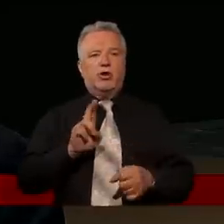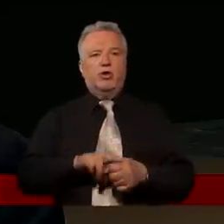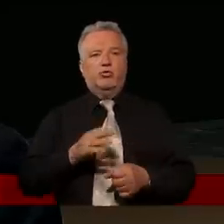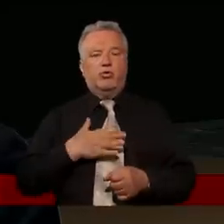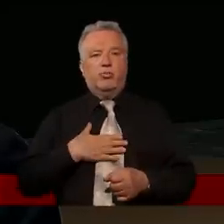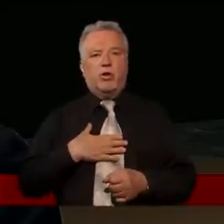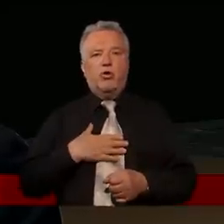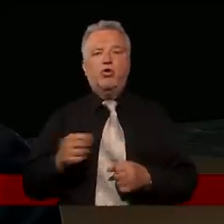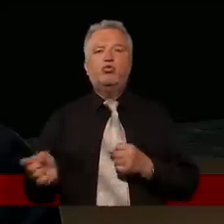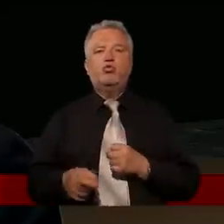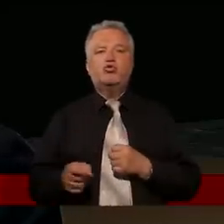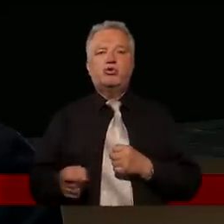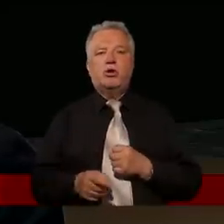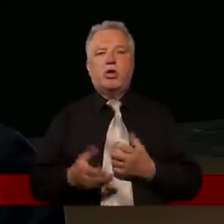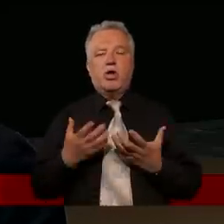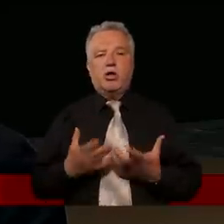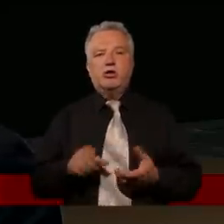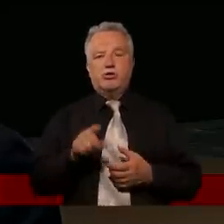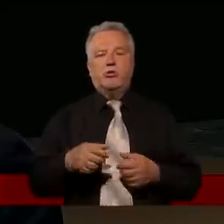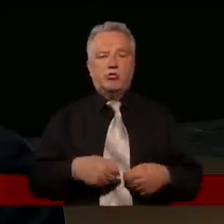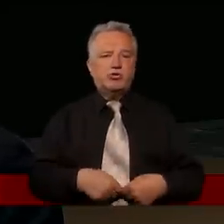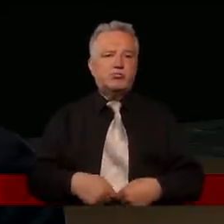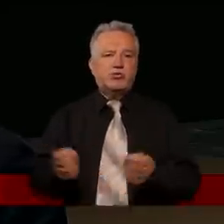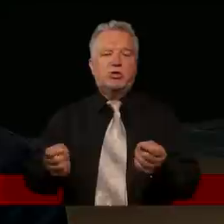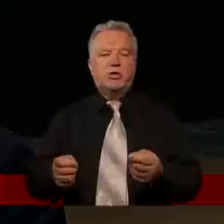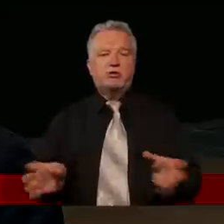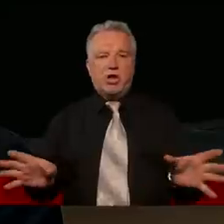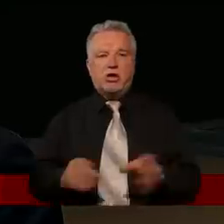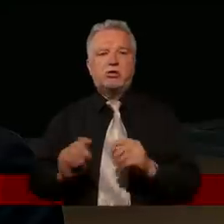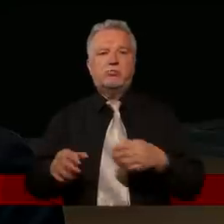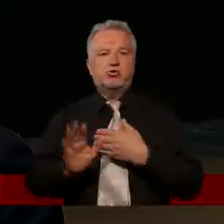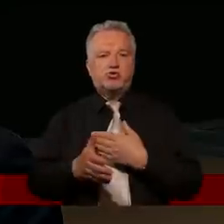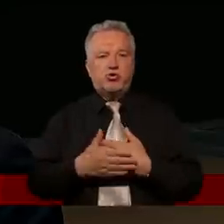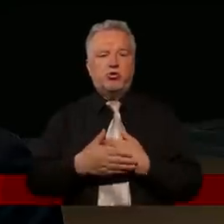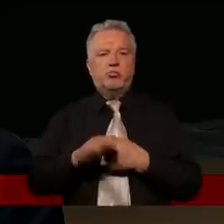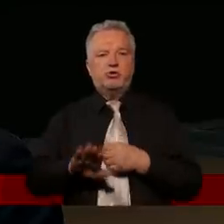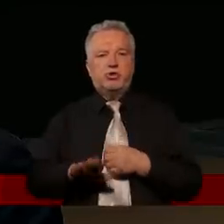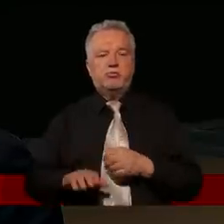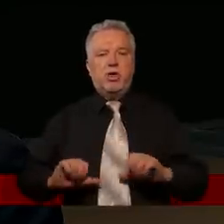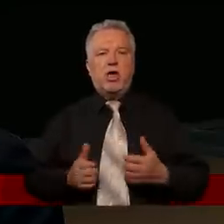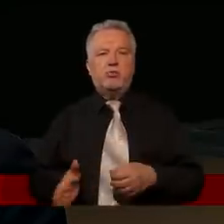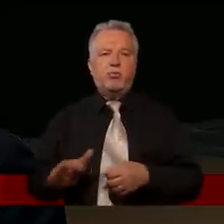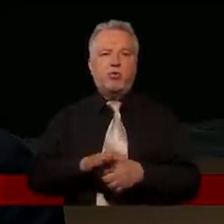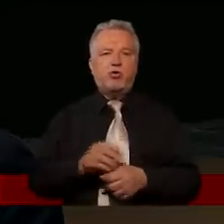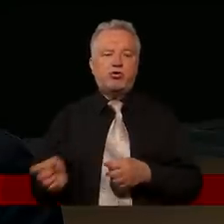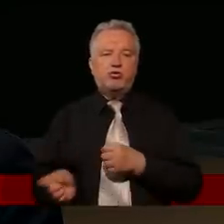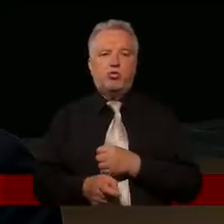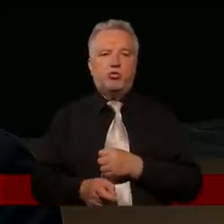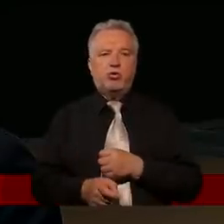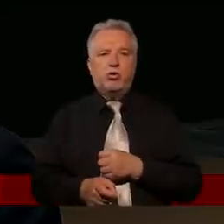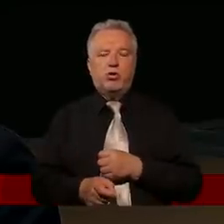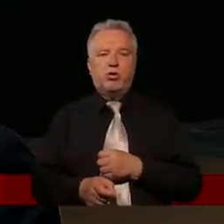miał dłużnika i chciał go sprzedać razem z żoną, dziećmi, żeby pokryć jego długi. Tamten go